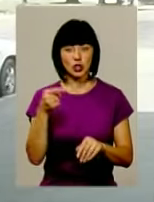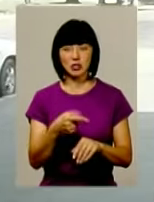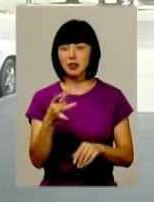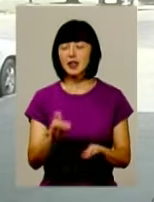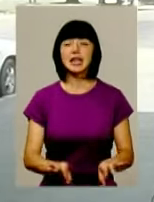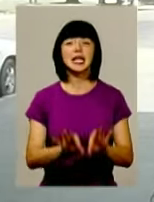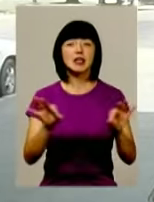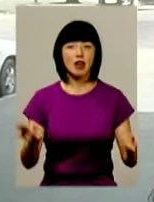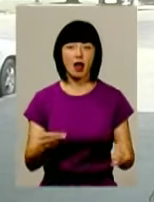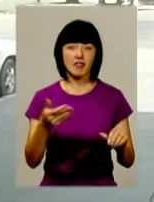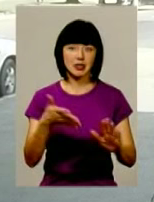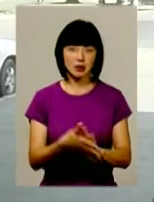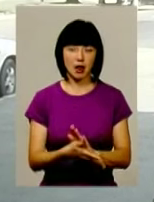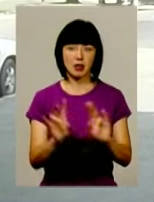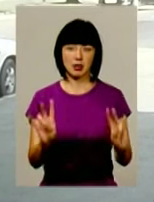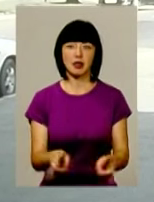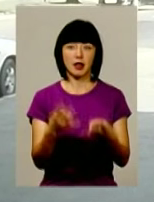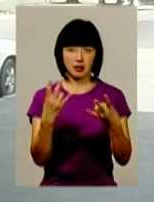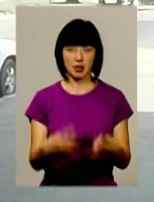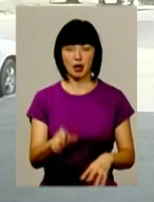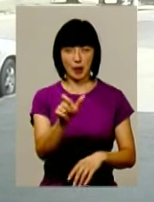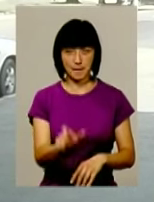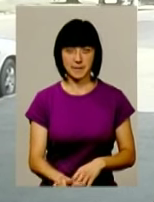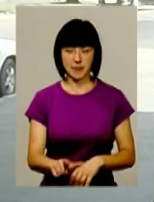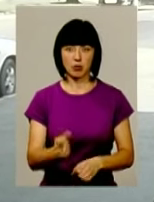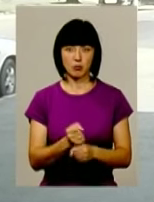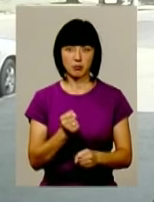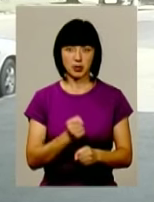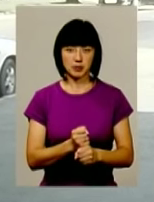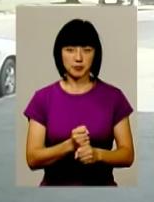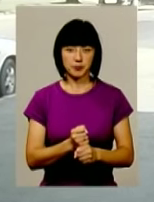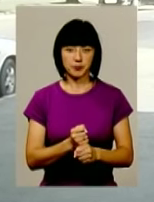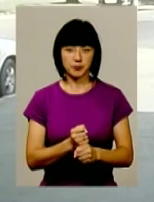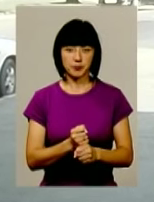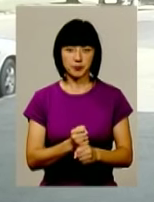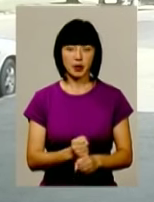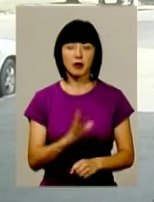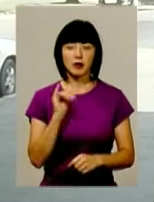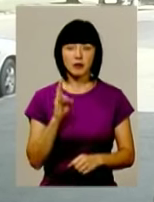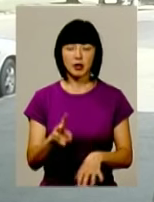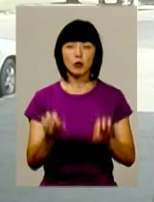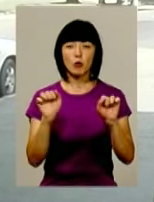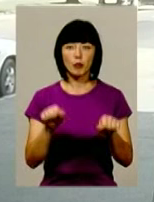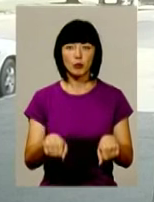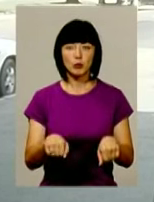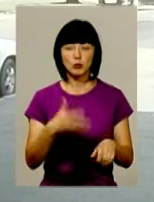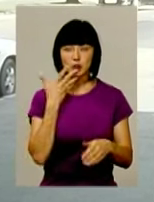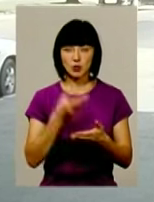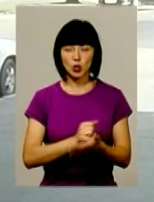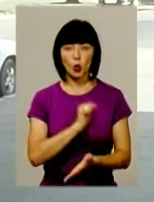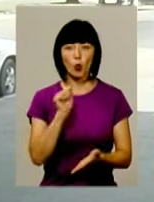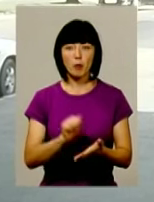гривень. Ніяких витрат громадянин нести не повинен. Він може свої